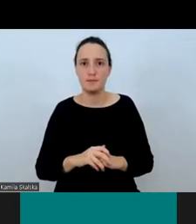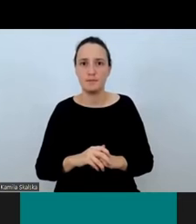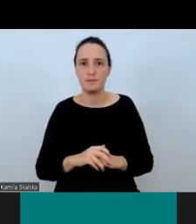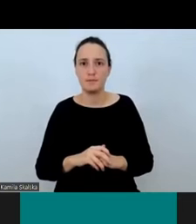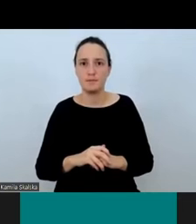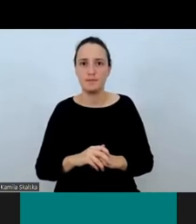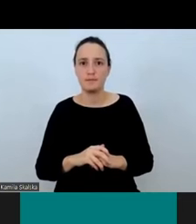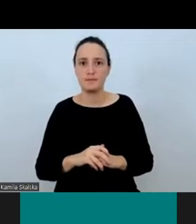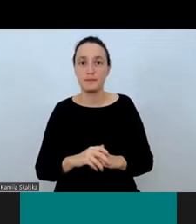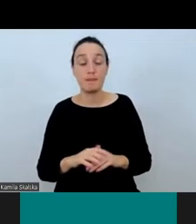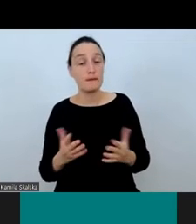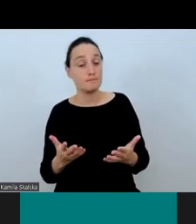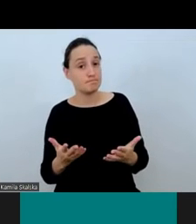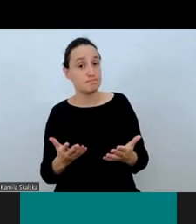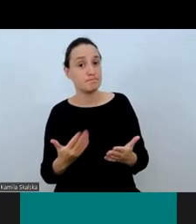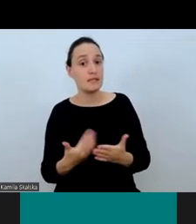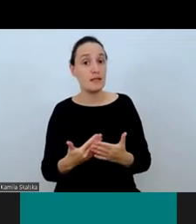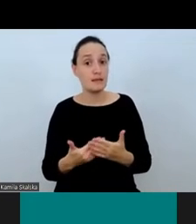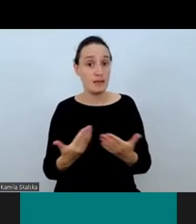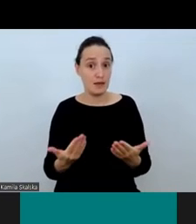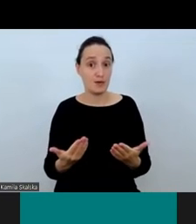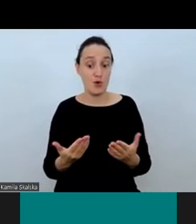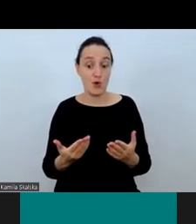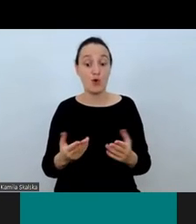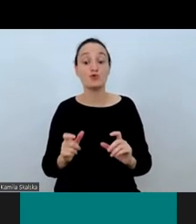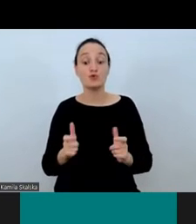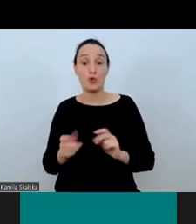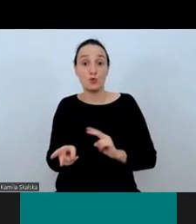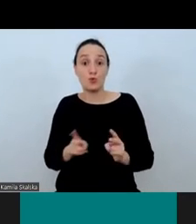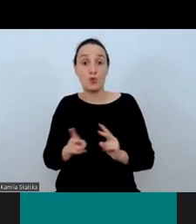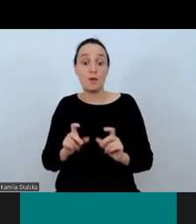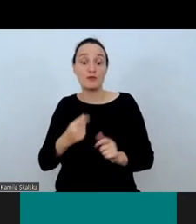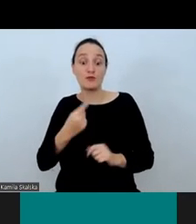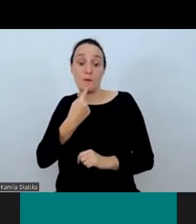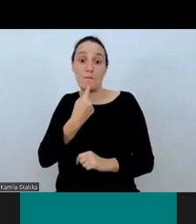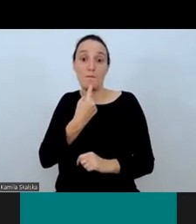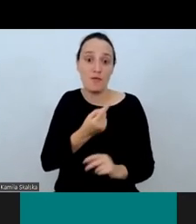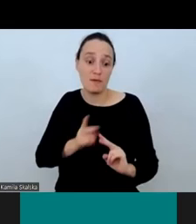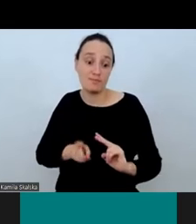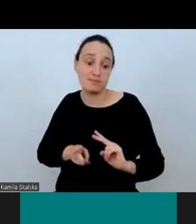A zatem wypowiedź tłumacza jest tutaj punktem wyjścia.